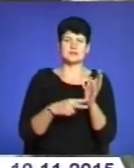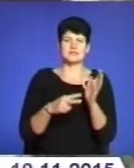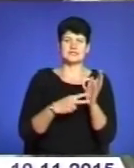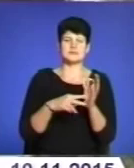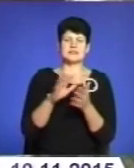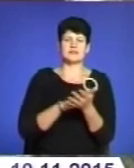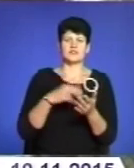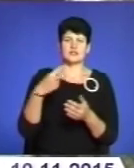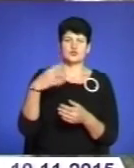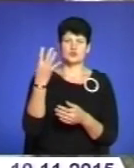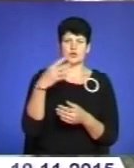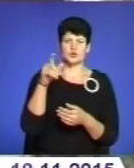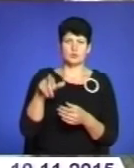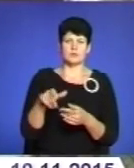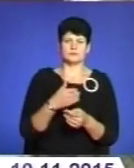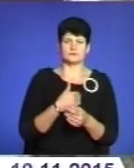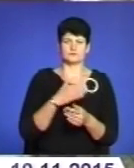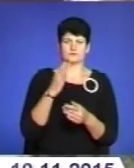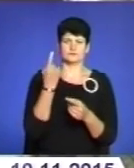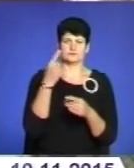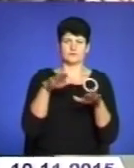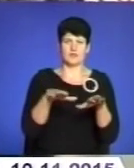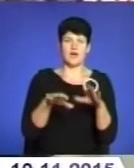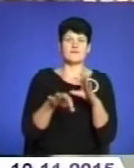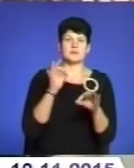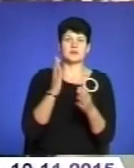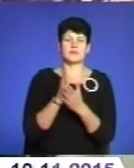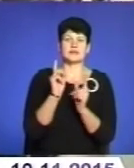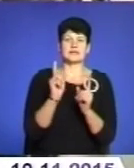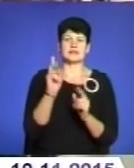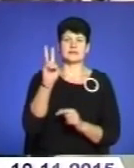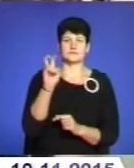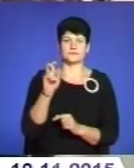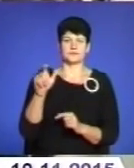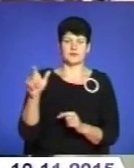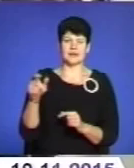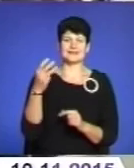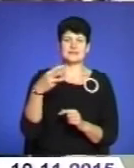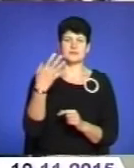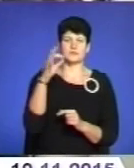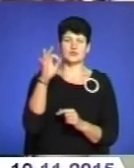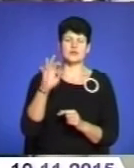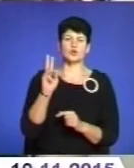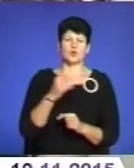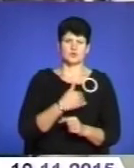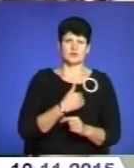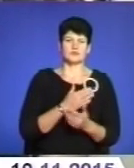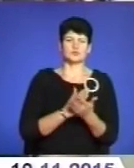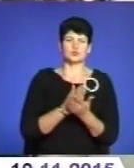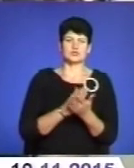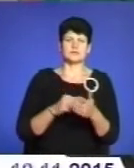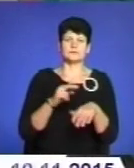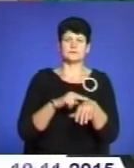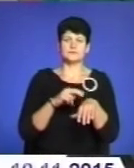особи претендують на одне місце, а обрати мають лише 200. 35% зі всіх, хто виявили бажання служити у